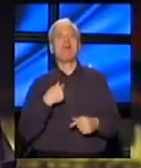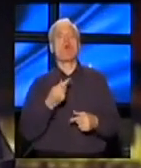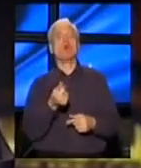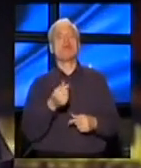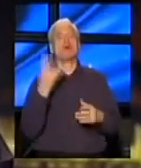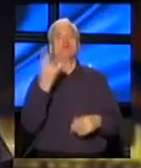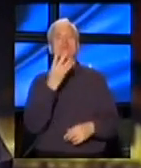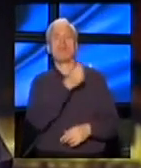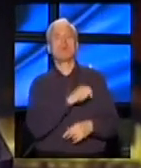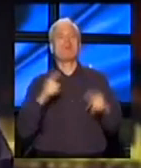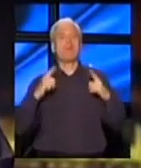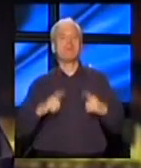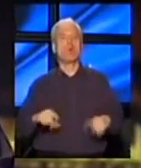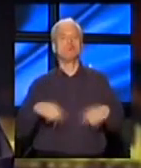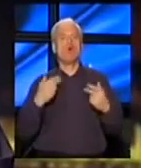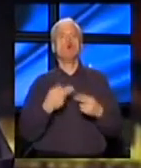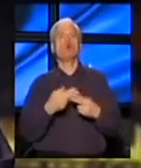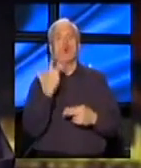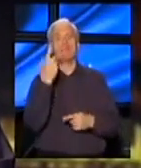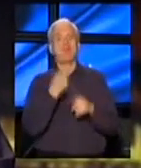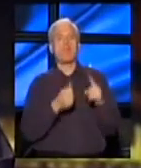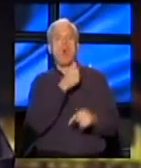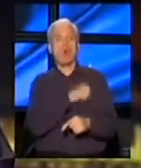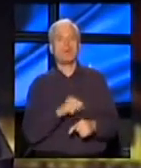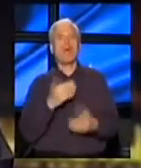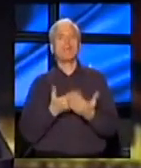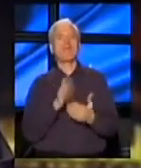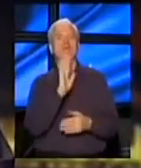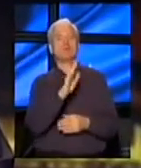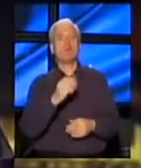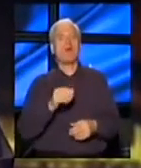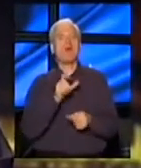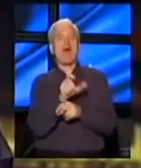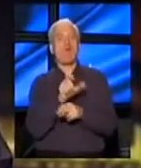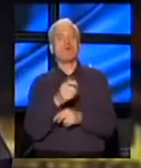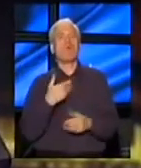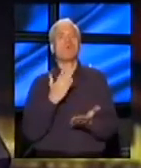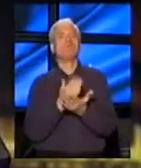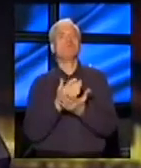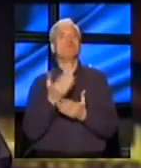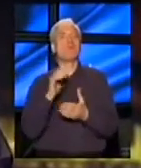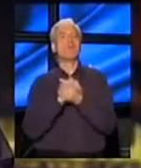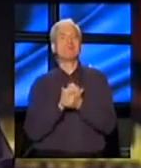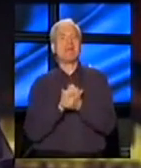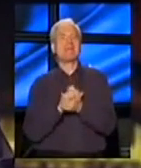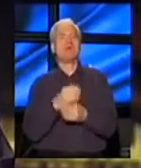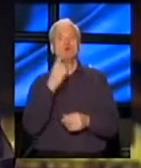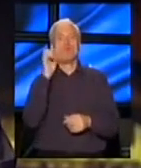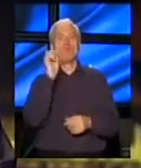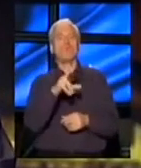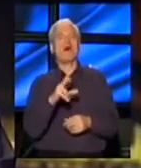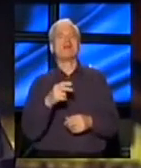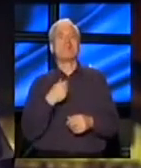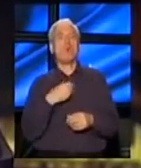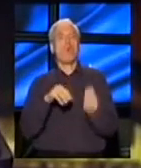života. Skoro tri i po godine, po vašem nagovoru, moji bivši prijatelji iz one stranke su pljuvali moju porodicu,